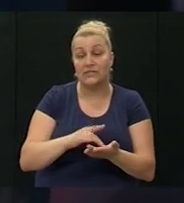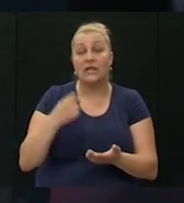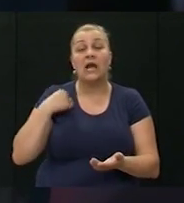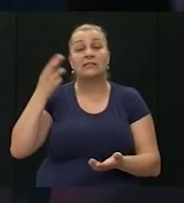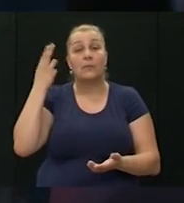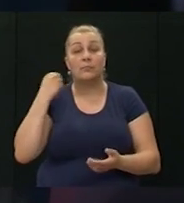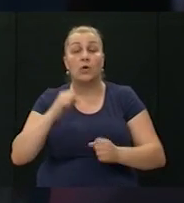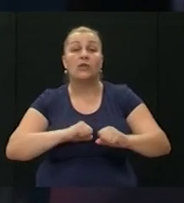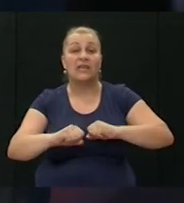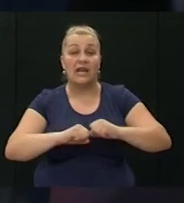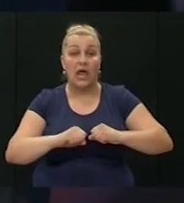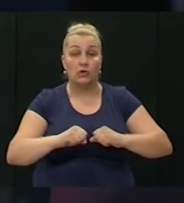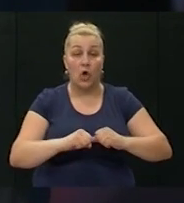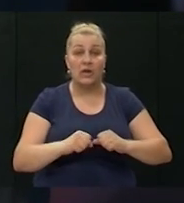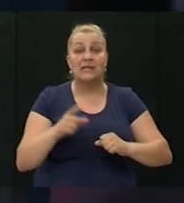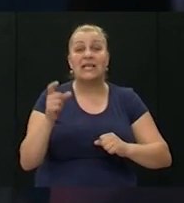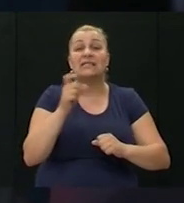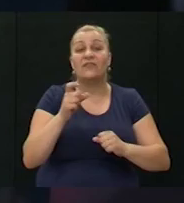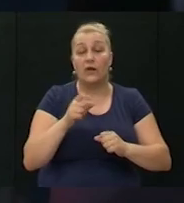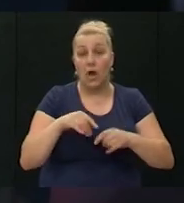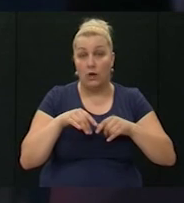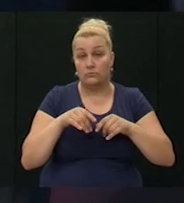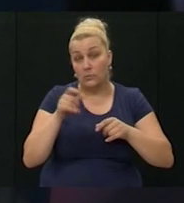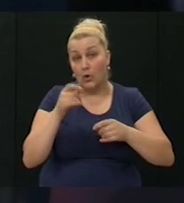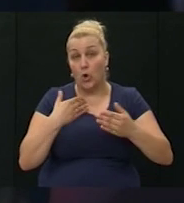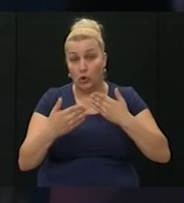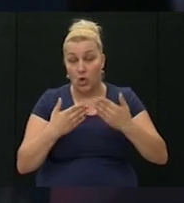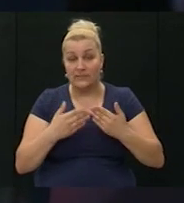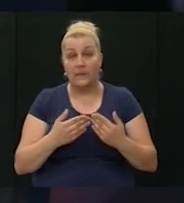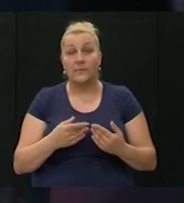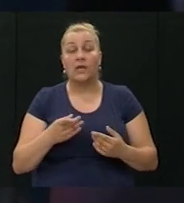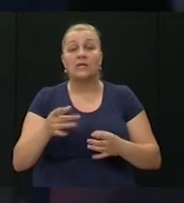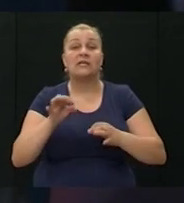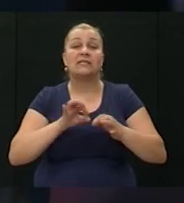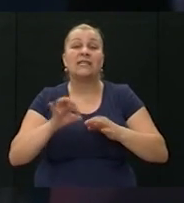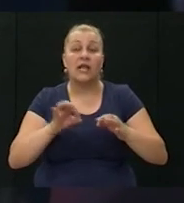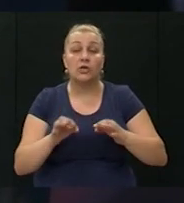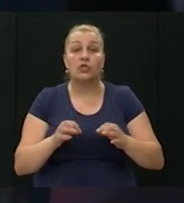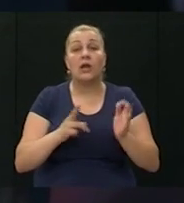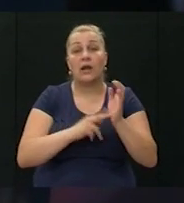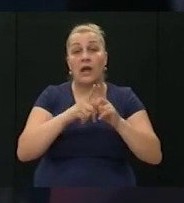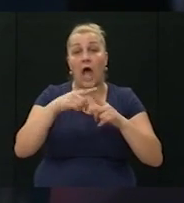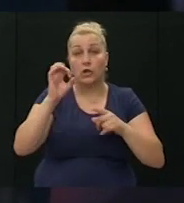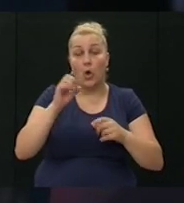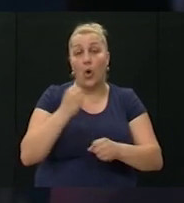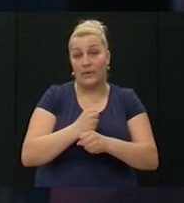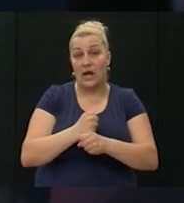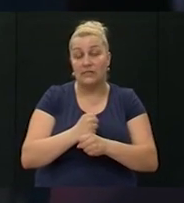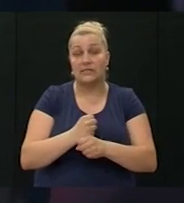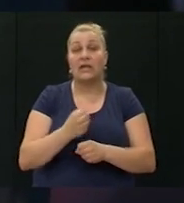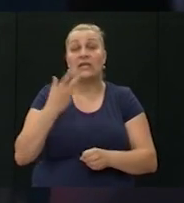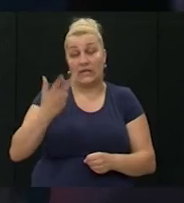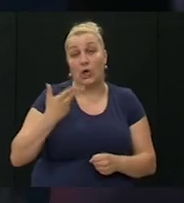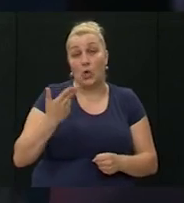direktor za civilno-vojne odnose u Šeipu u strateškom zapovjedništvu NATO-a za operacije tri godine